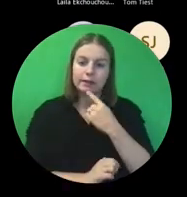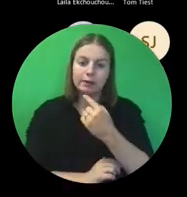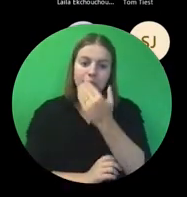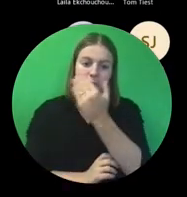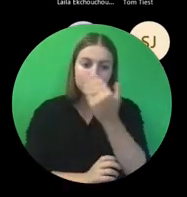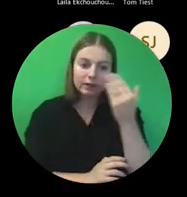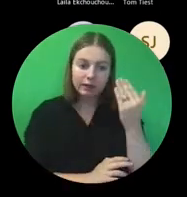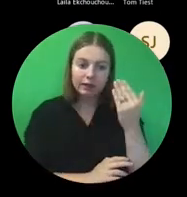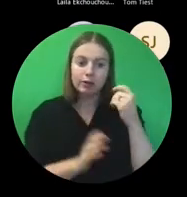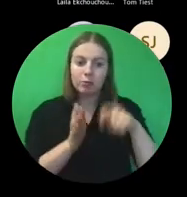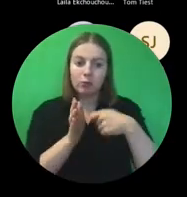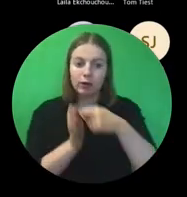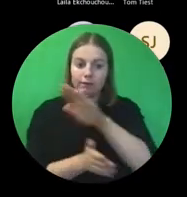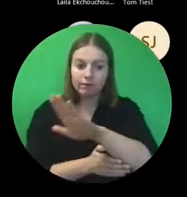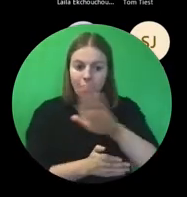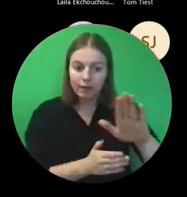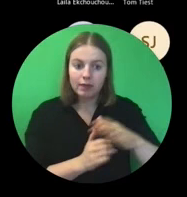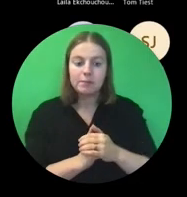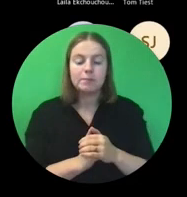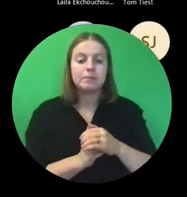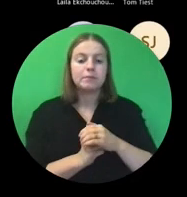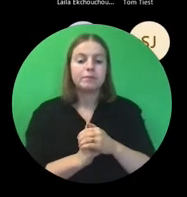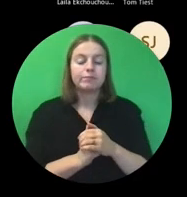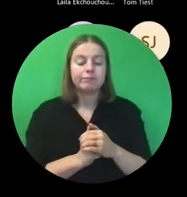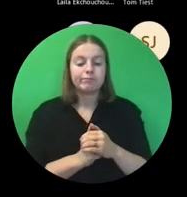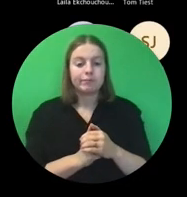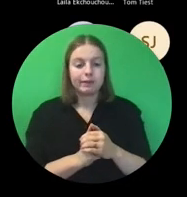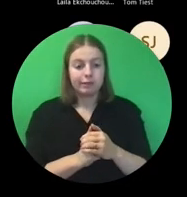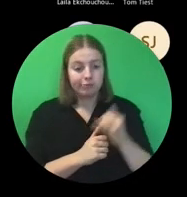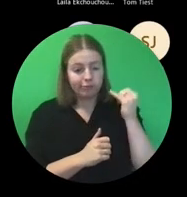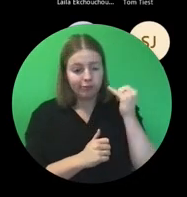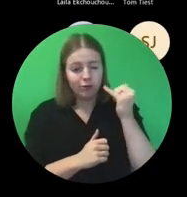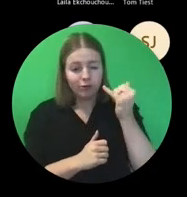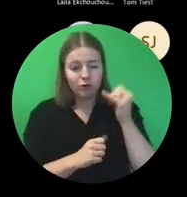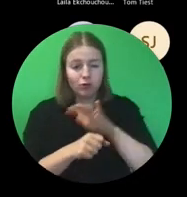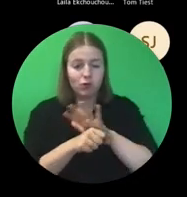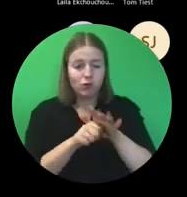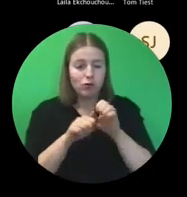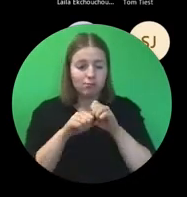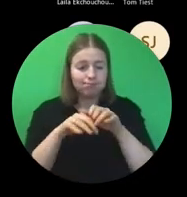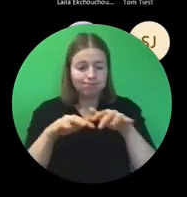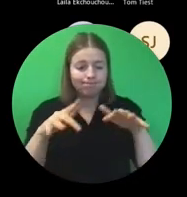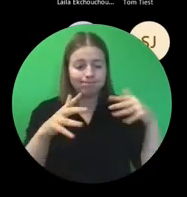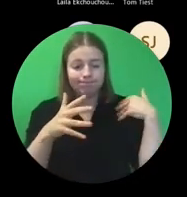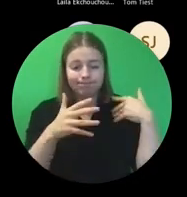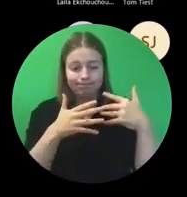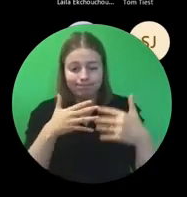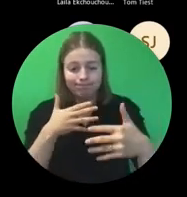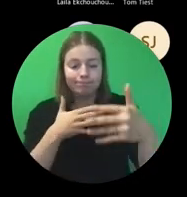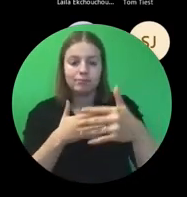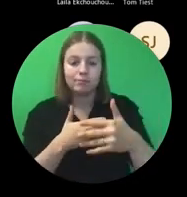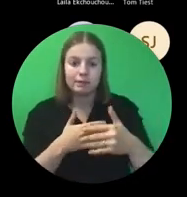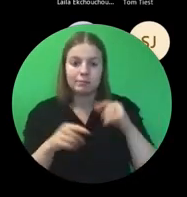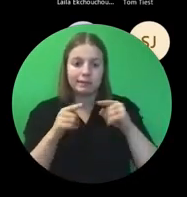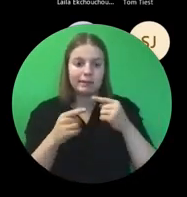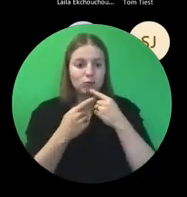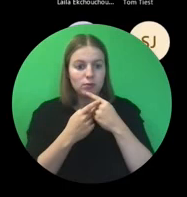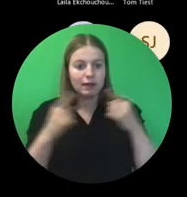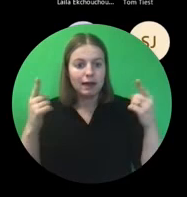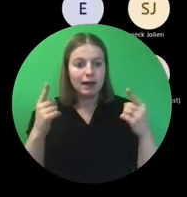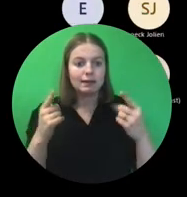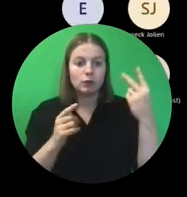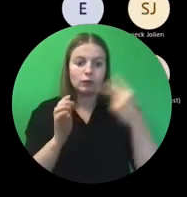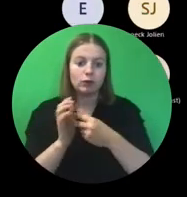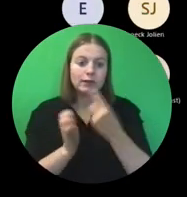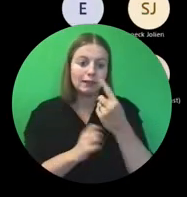project. EPLOS ontving, ondanks de aanhoudende coronaperikelen, de late publicatie van de call 2021